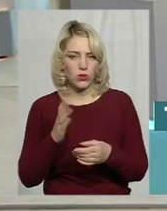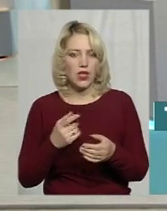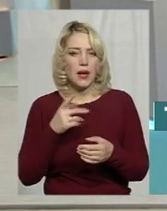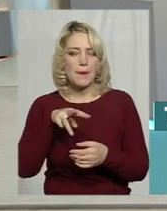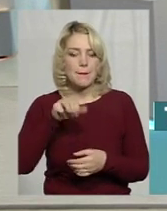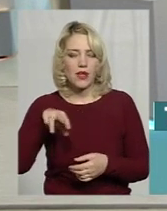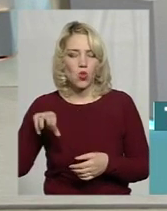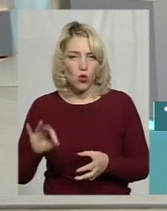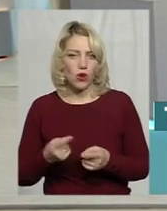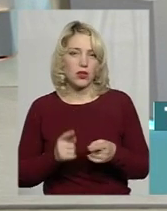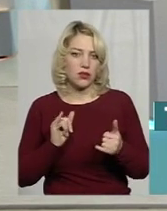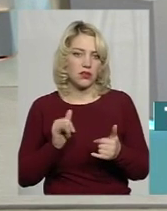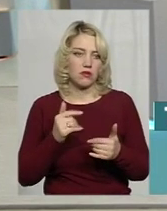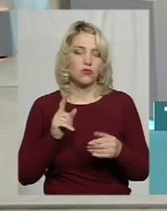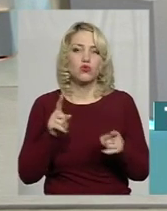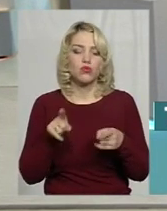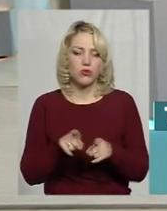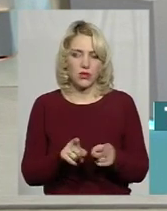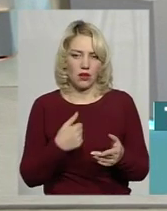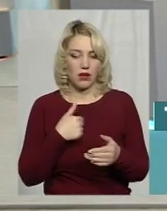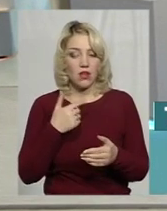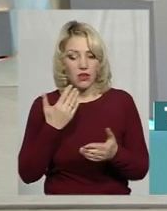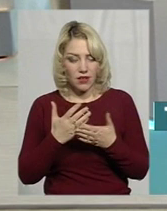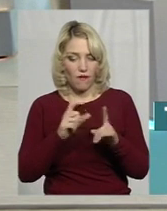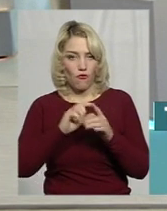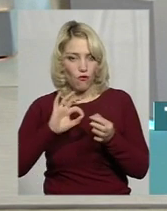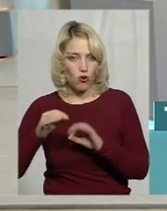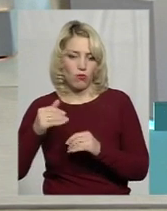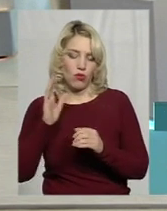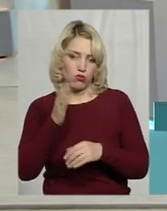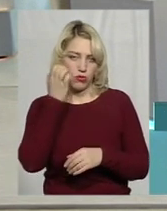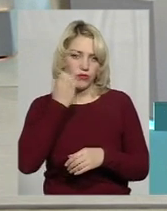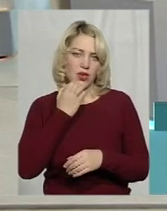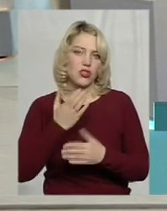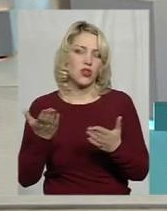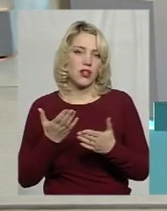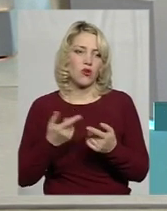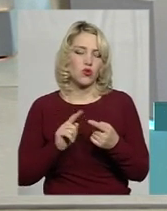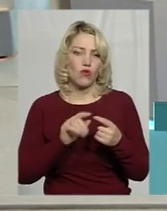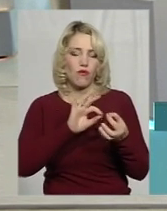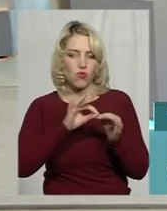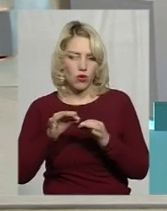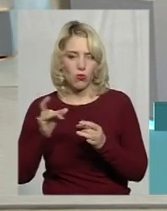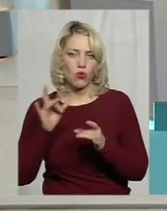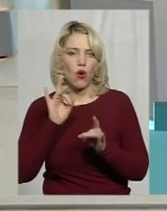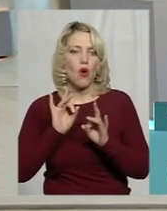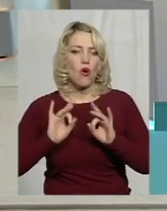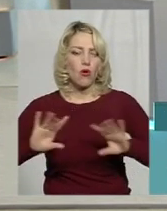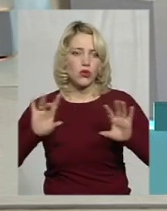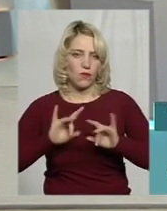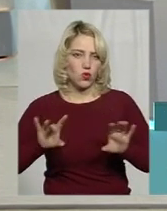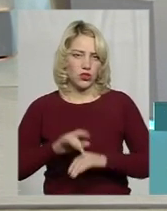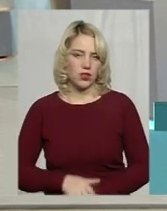Чому так виходить? Наче ж і формула є. Буду вдячна, якщо ви одразу, передусім, цю формулу озвучите і поясните.